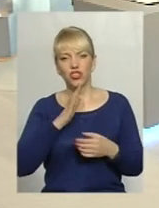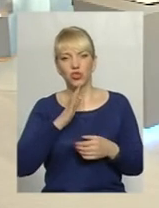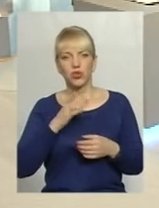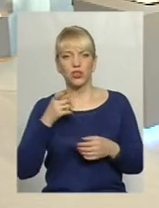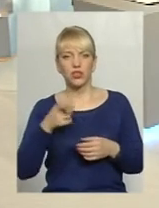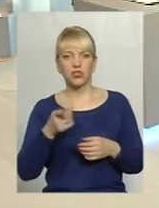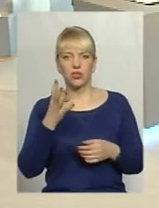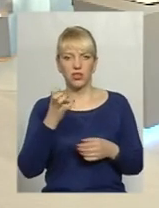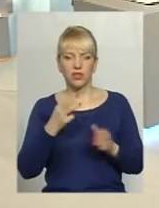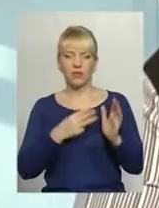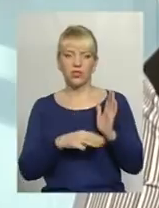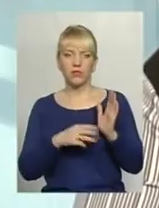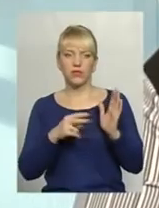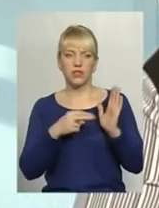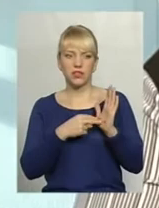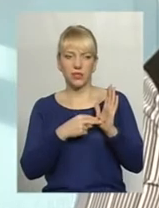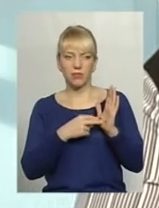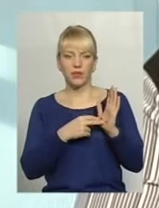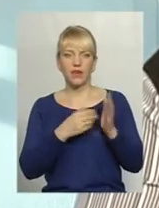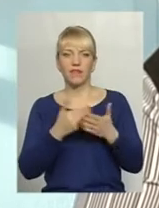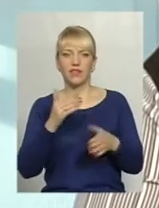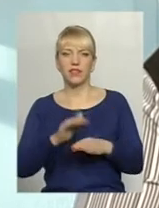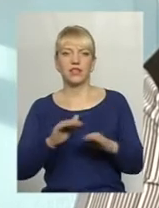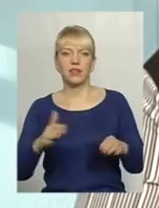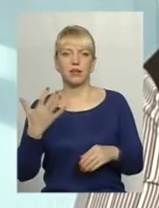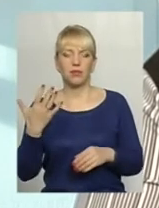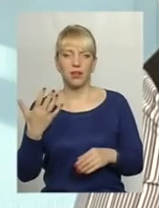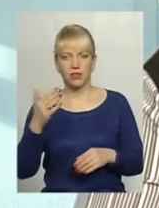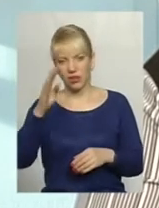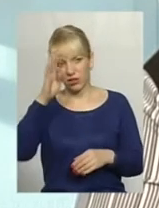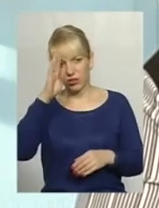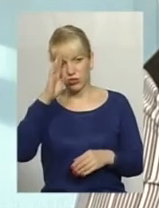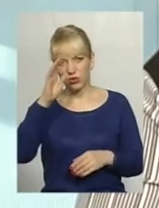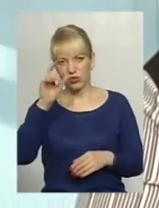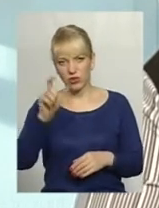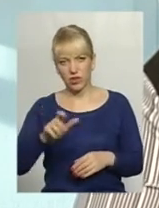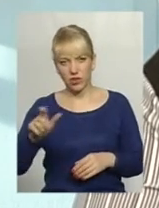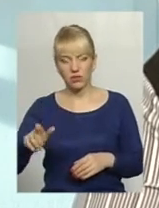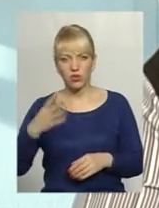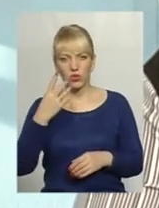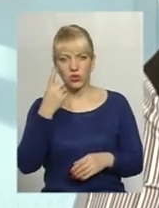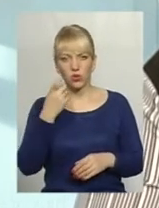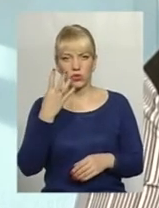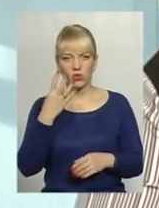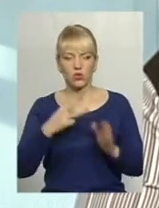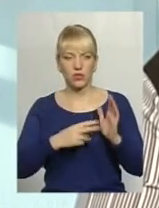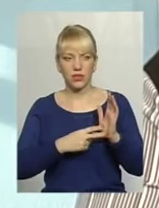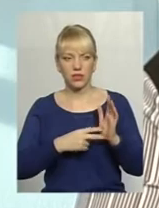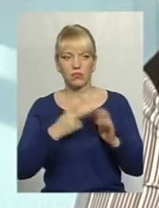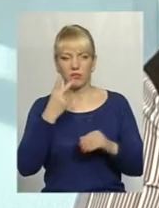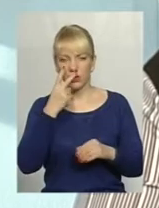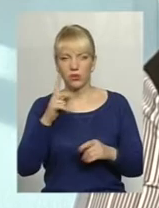1487, від дітей – 5, а від чоловіків – 147. Тобто ми бачимо, що основна